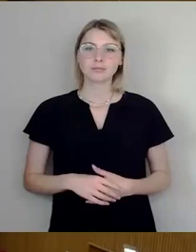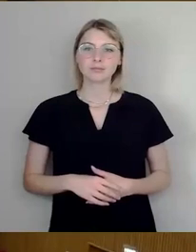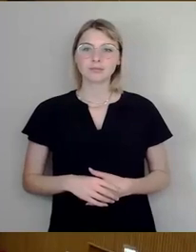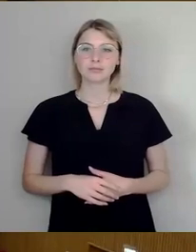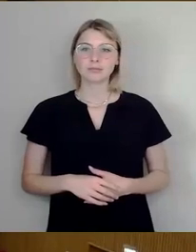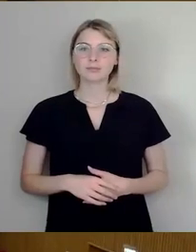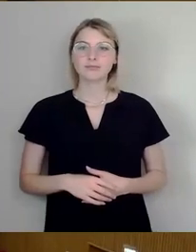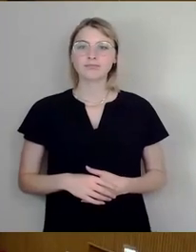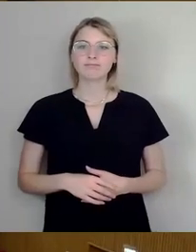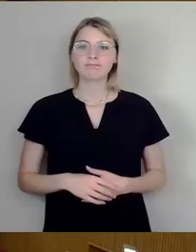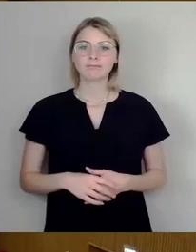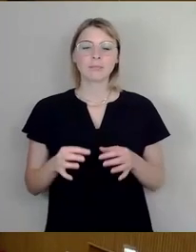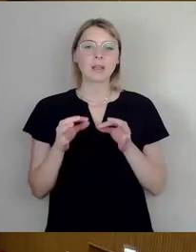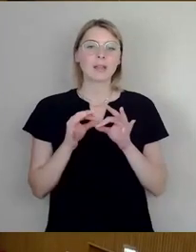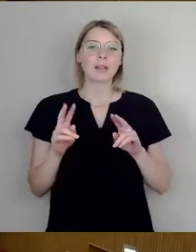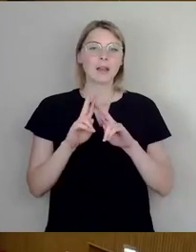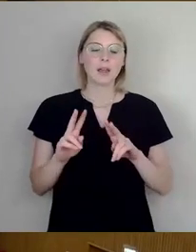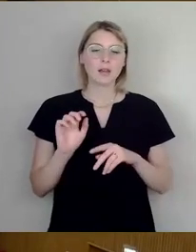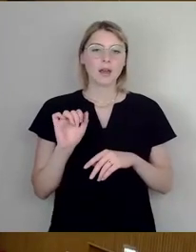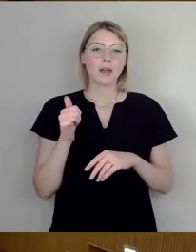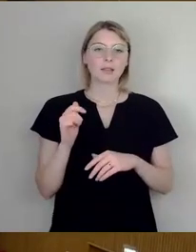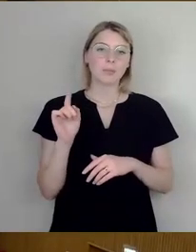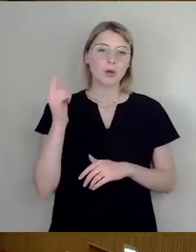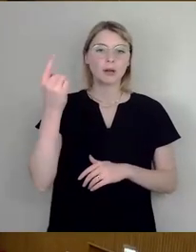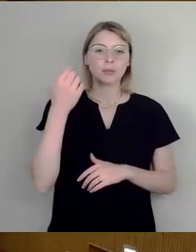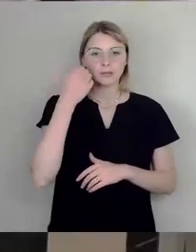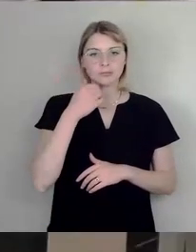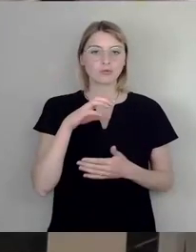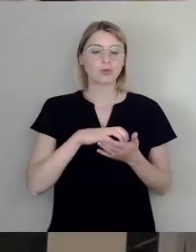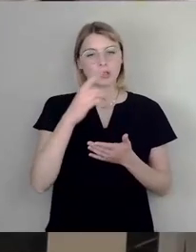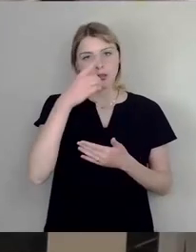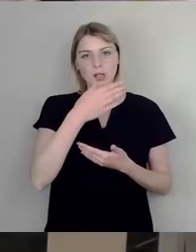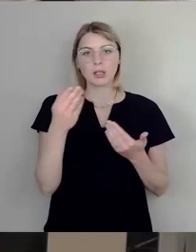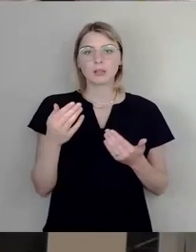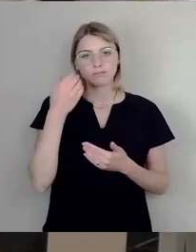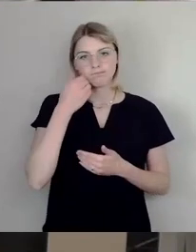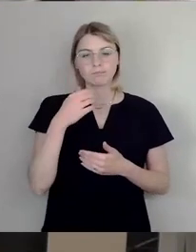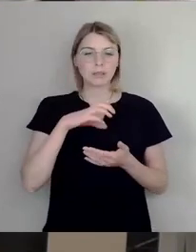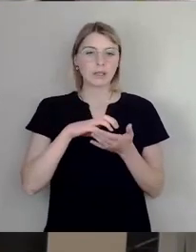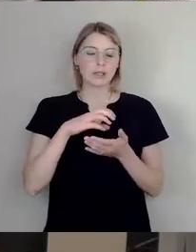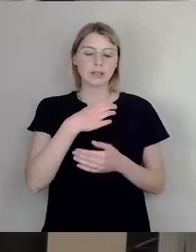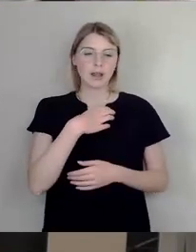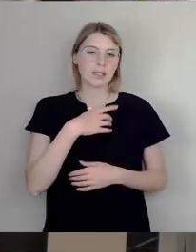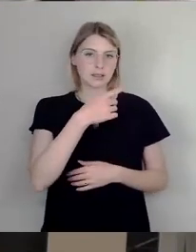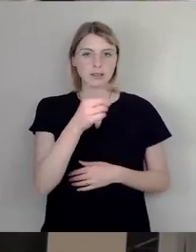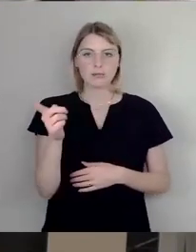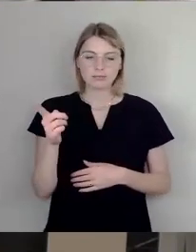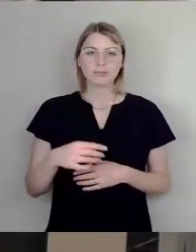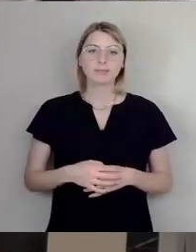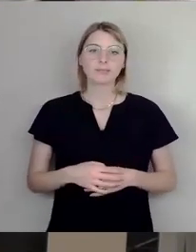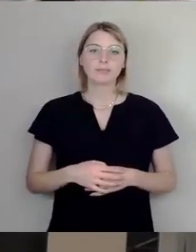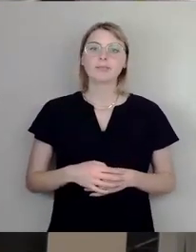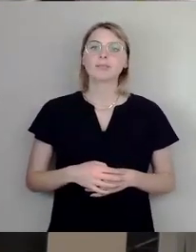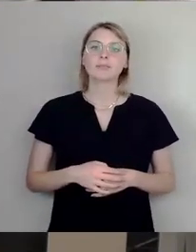Sehr geehrter Herr Bürgermeister, verehrte Stadträte, liebe Dresdner. Ich habe mich ziemlich lange schon und ziemlich oft mit dieser